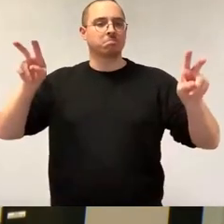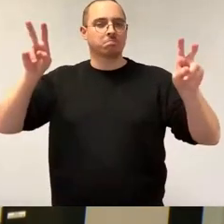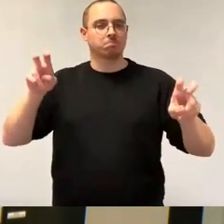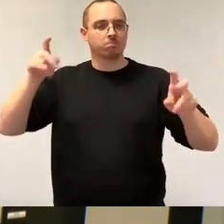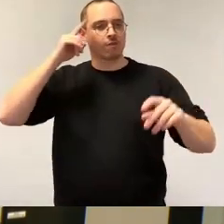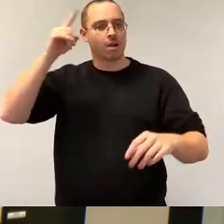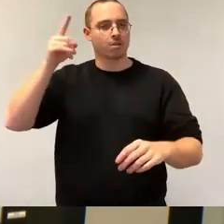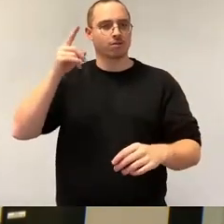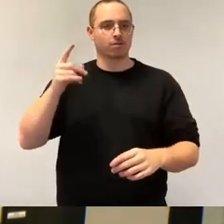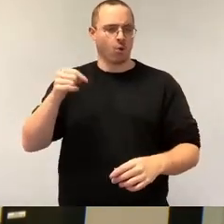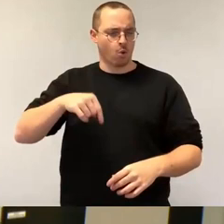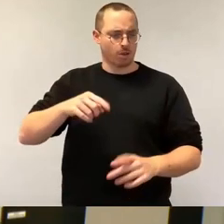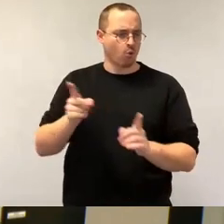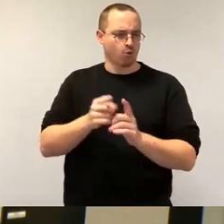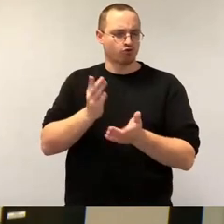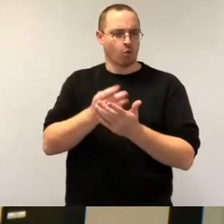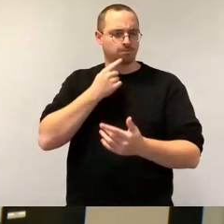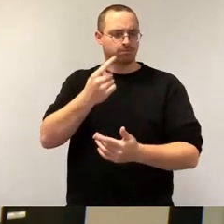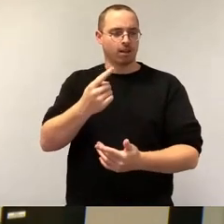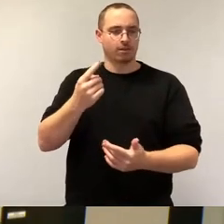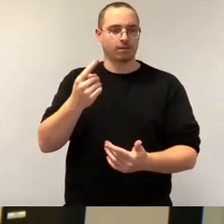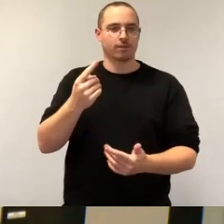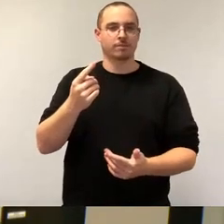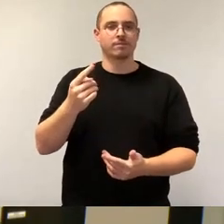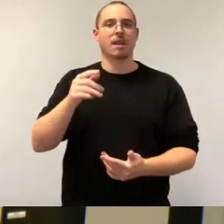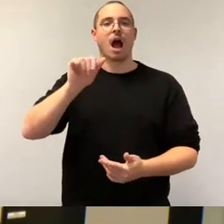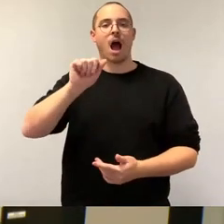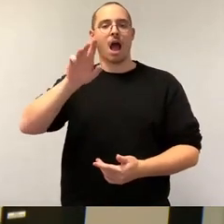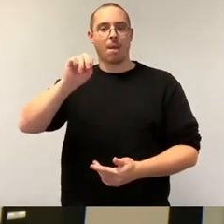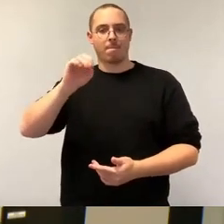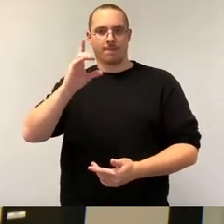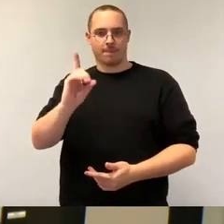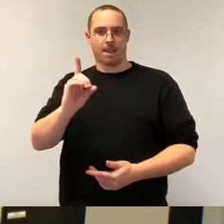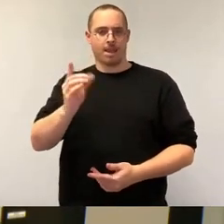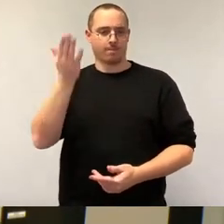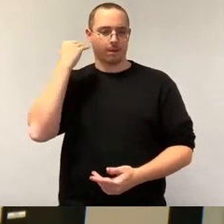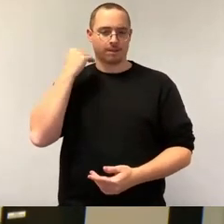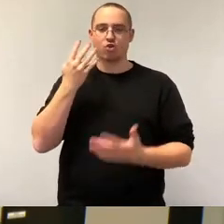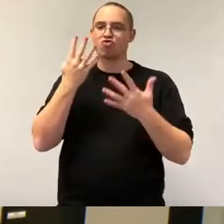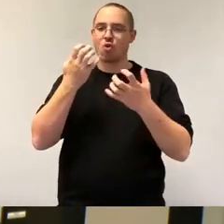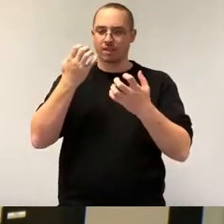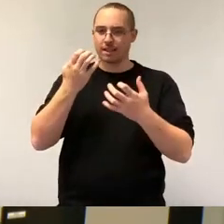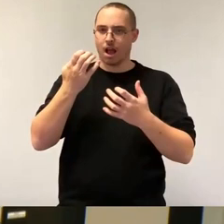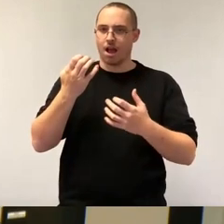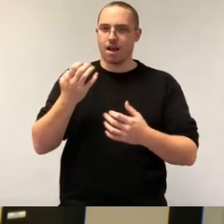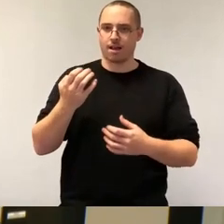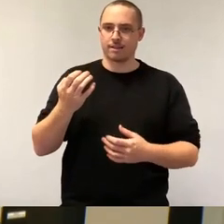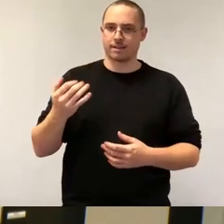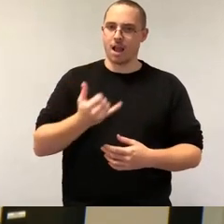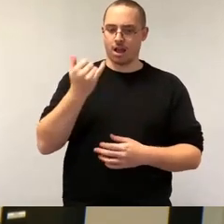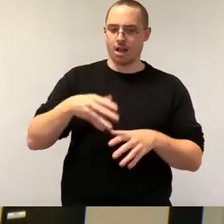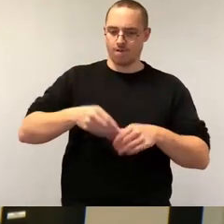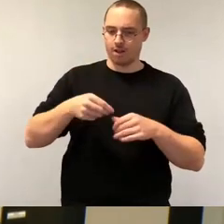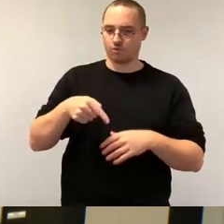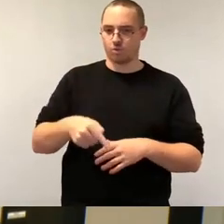angesprochen worden, Ansiedlung von AMD Anfang der 90er Jahre. AMD hatte damals eine internationale